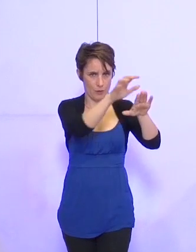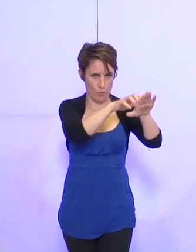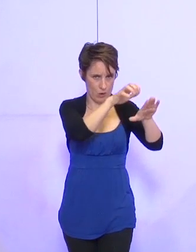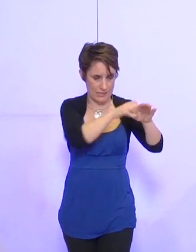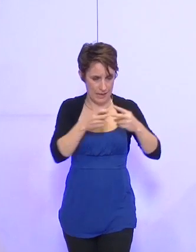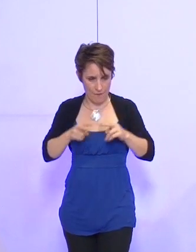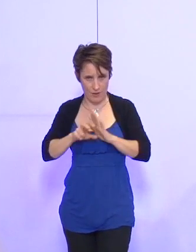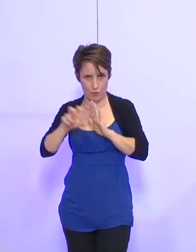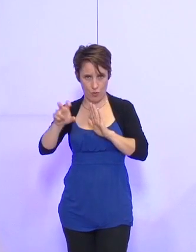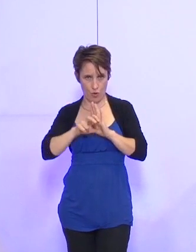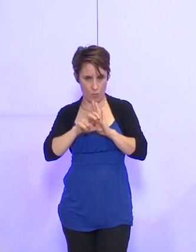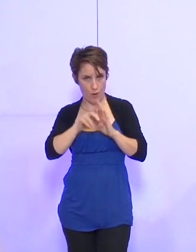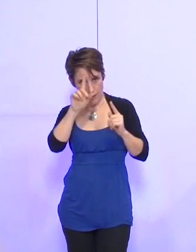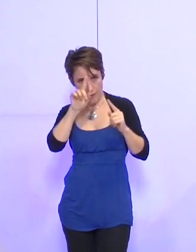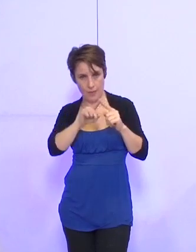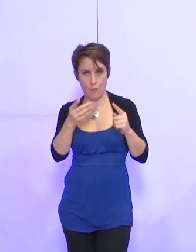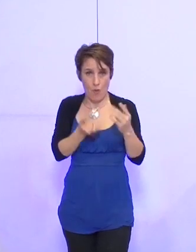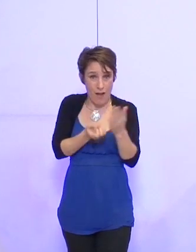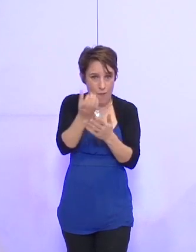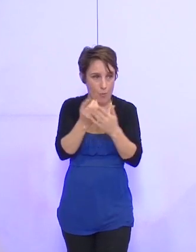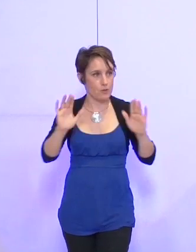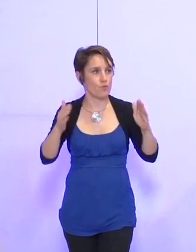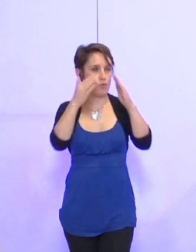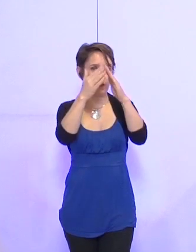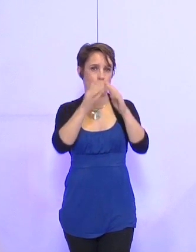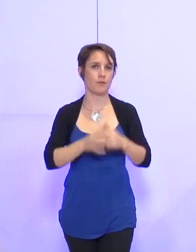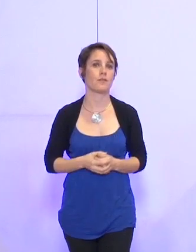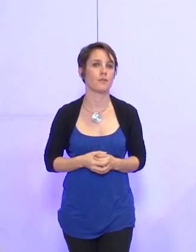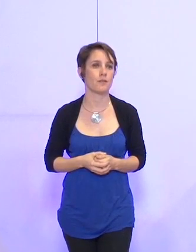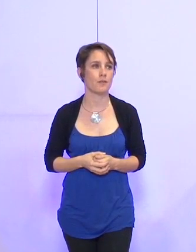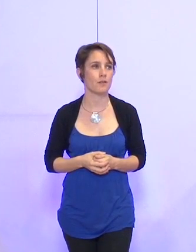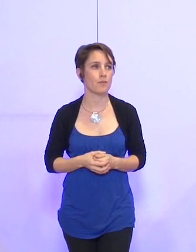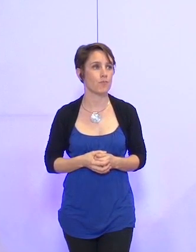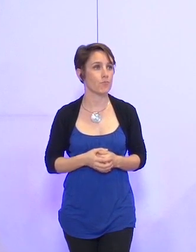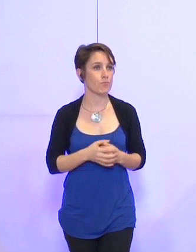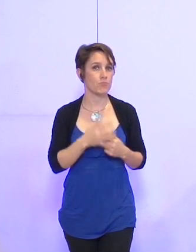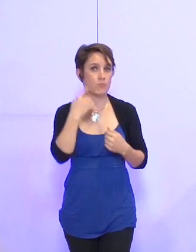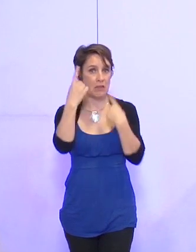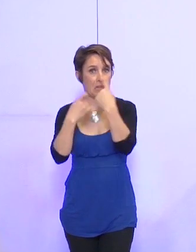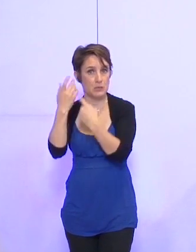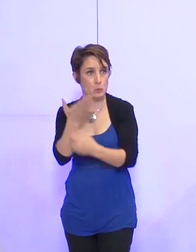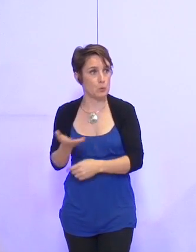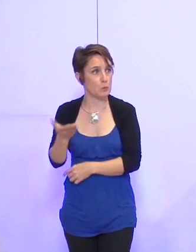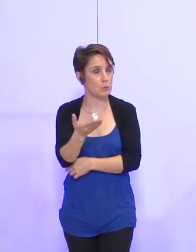la ville de Grenoble en matière d'information montagne. Des questions particulières ?